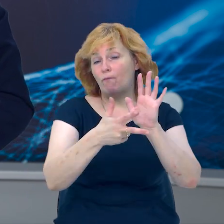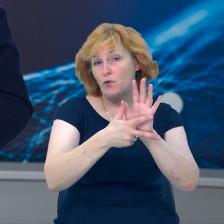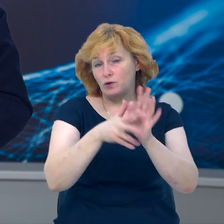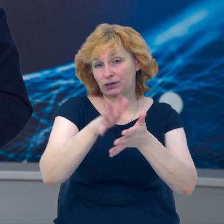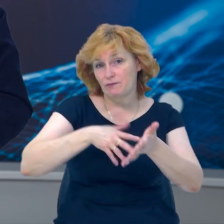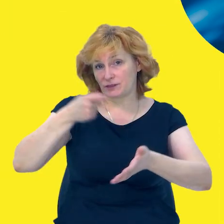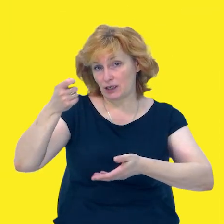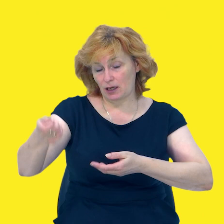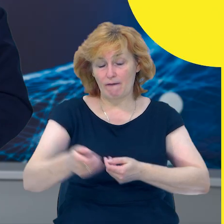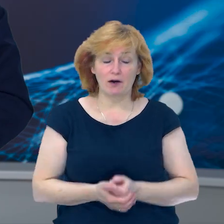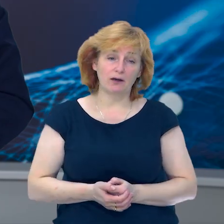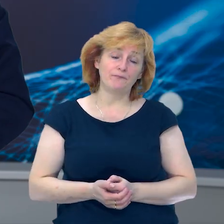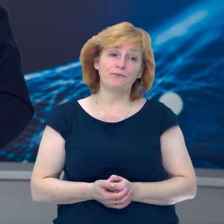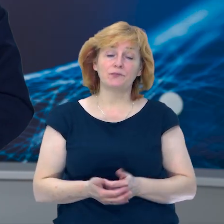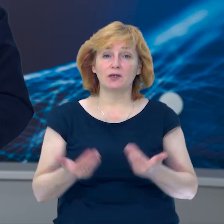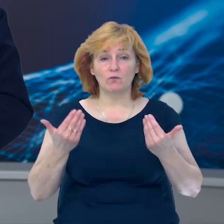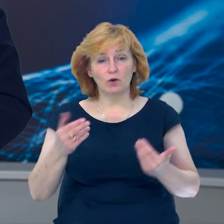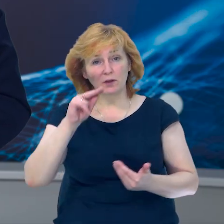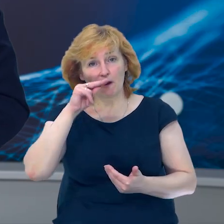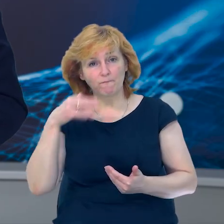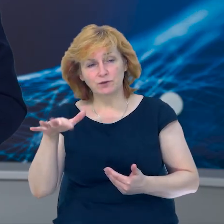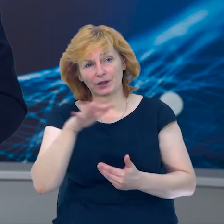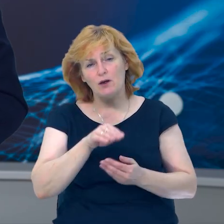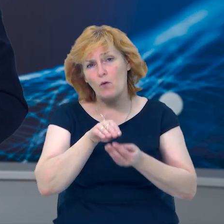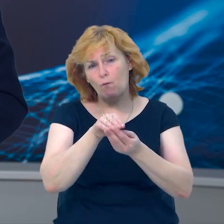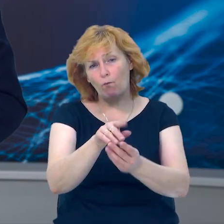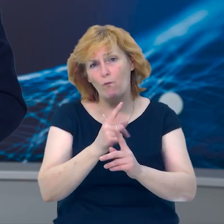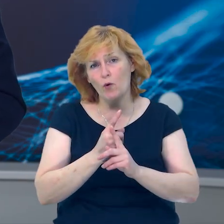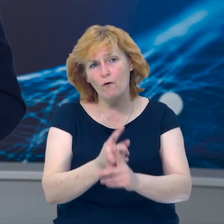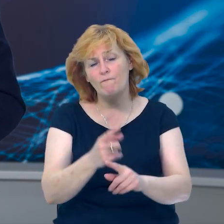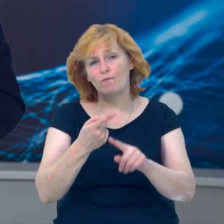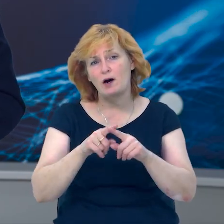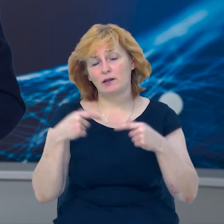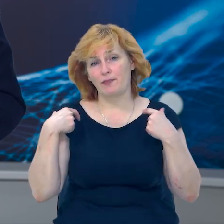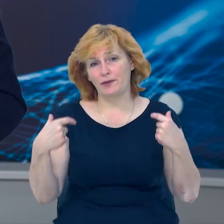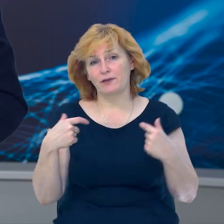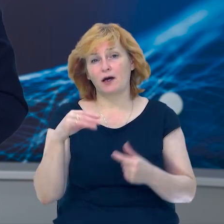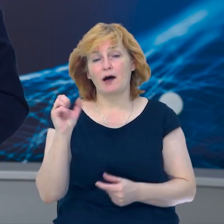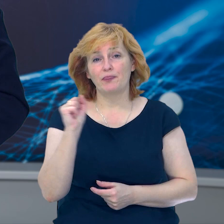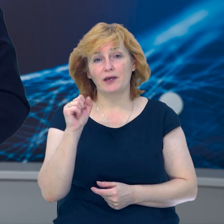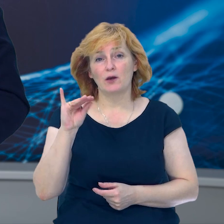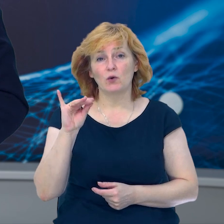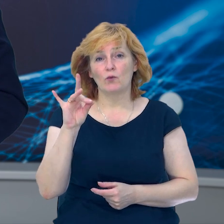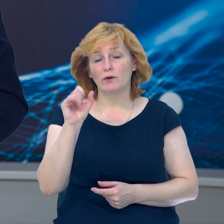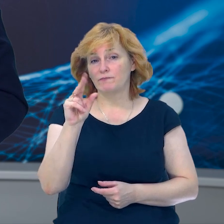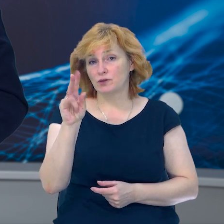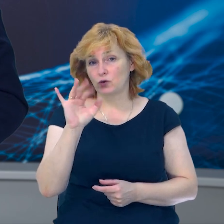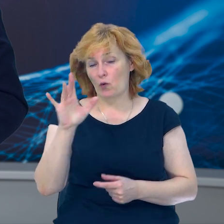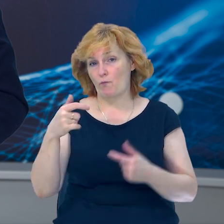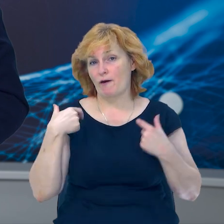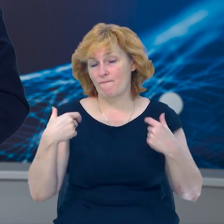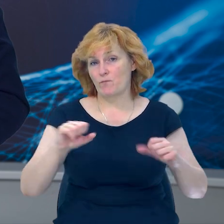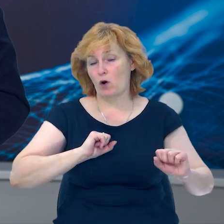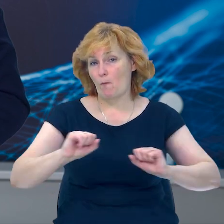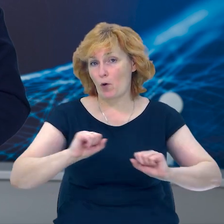громад. Сьогодні у Чернігові поховали 21-річного лейтенанта Андрія Юрченка. Він був командиром